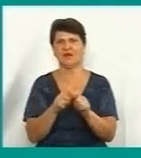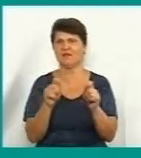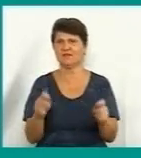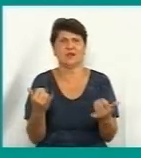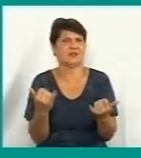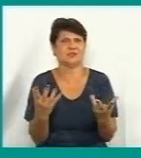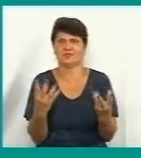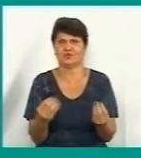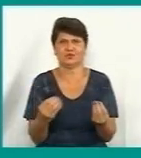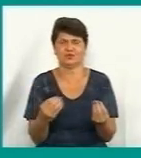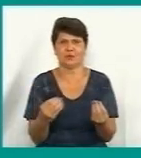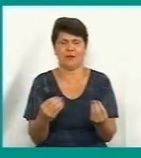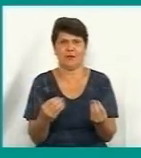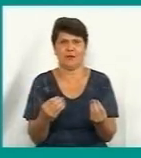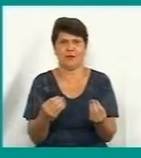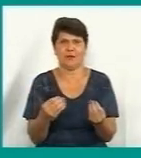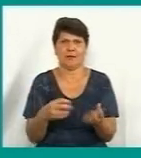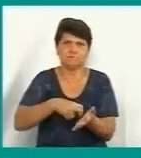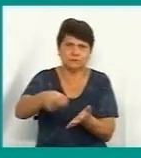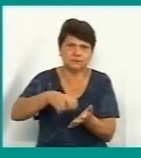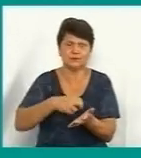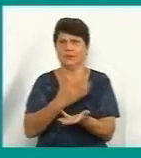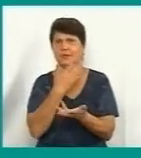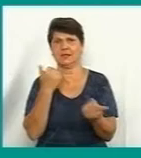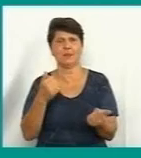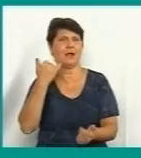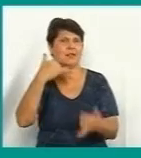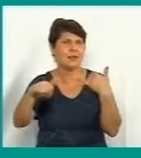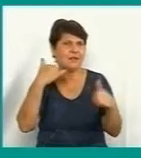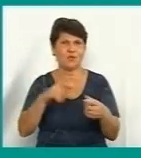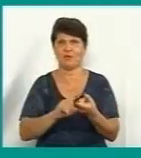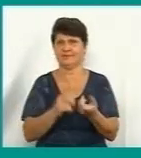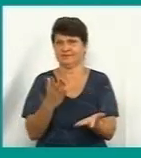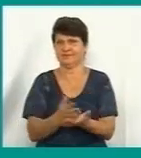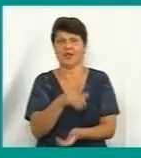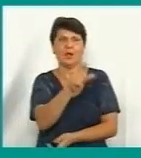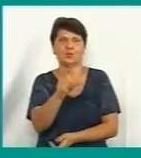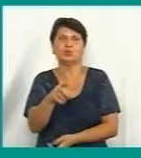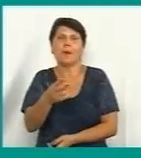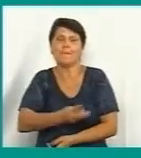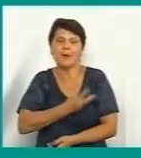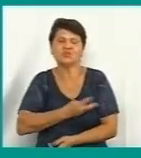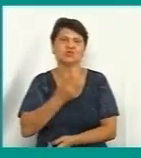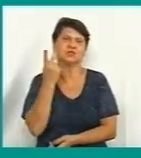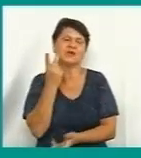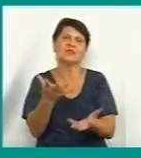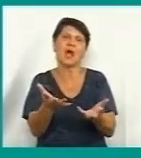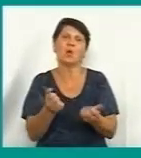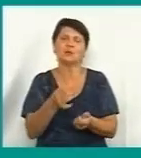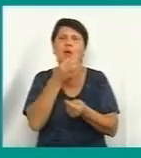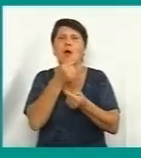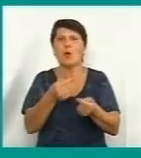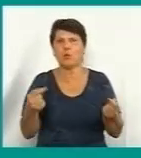сьогоднішній не відміняв ділове листування, ніхто не відміняв телефонний зв'язок. Тому люди при бажанні можуть завжди отримати яку